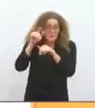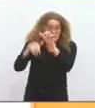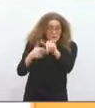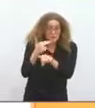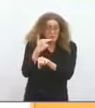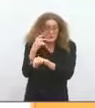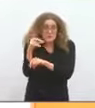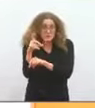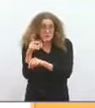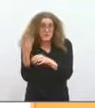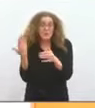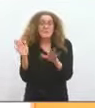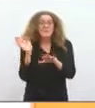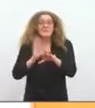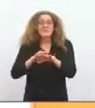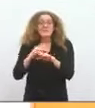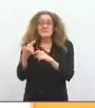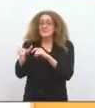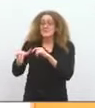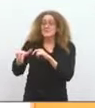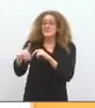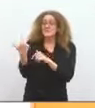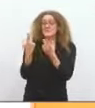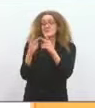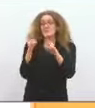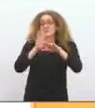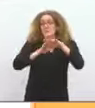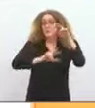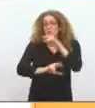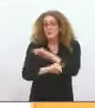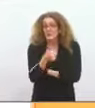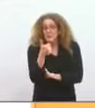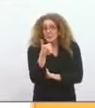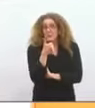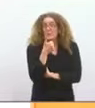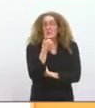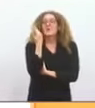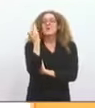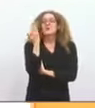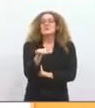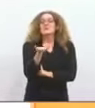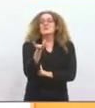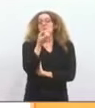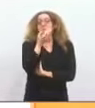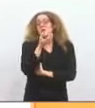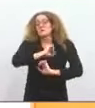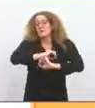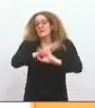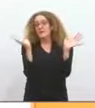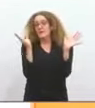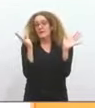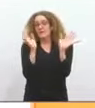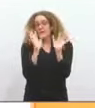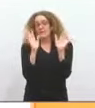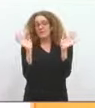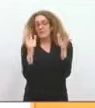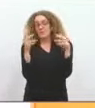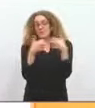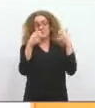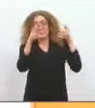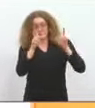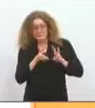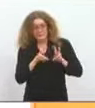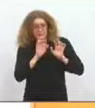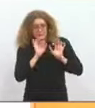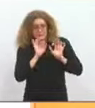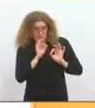ne concerne que 13 communes sur les 31. Eh bien, il est clair que cette baisse, elle est toujours là,